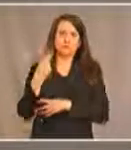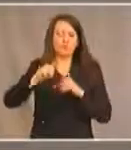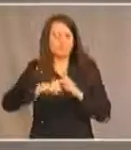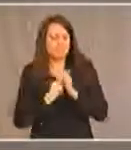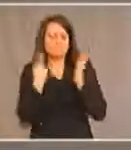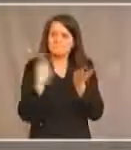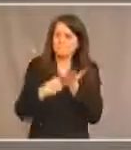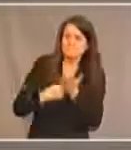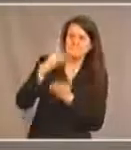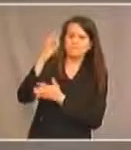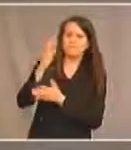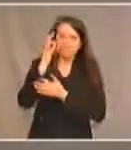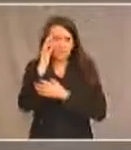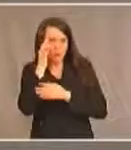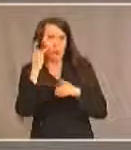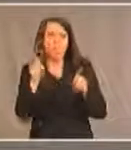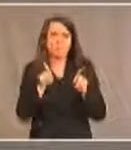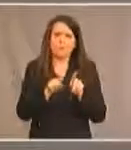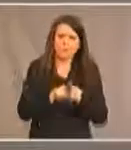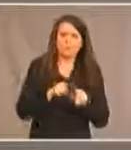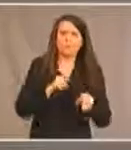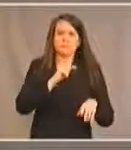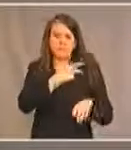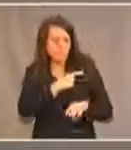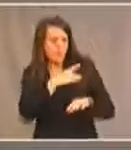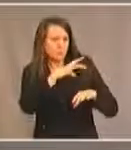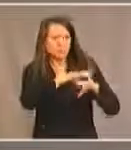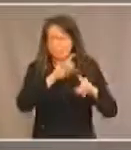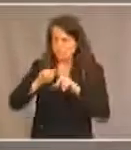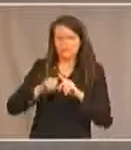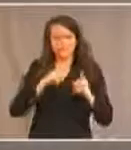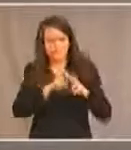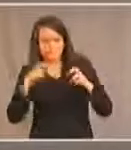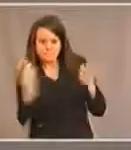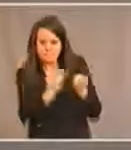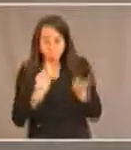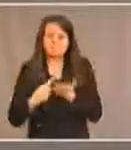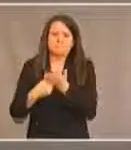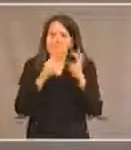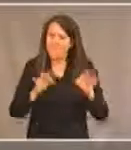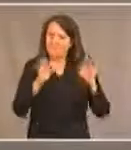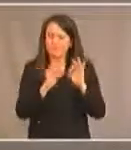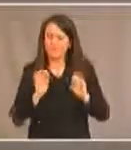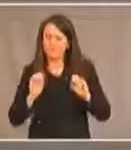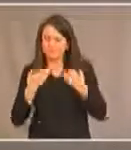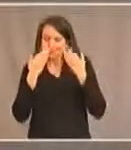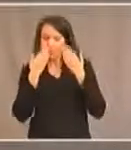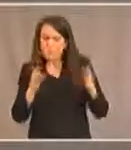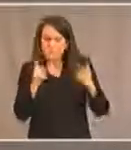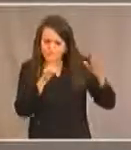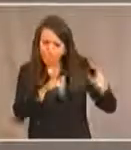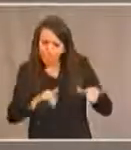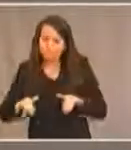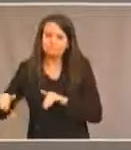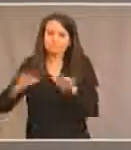fédéraux et territoriaux et provinciaux pour les amener à prendre conscience de